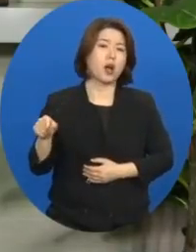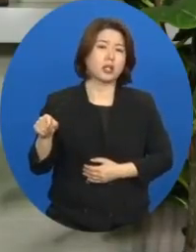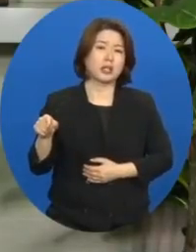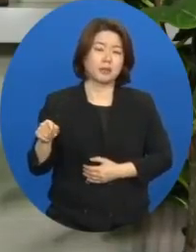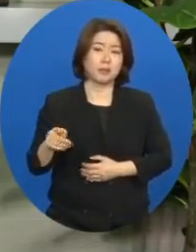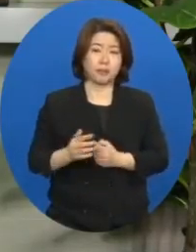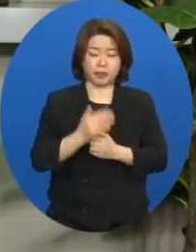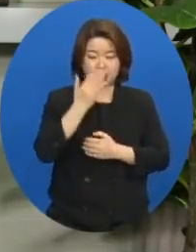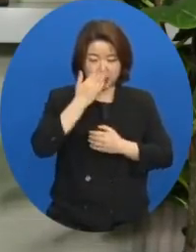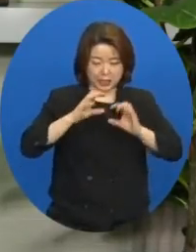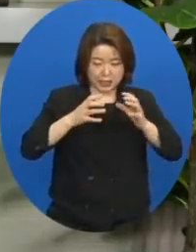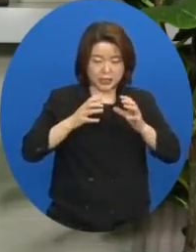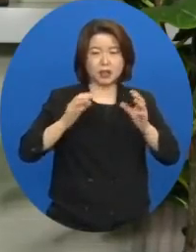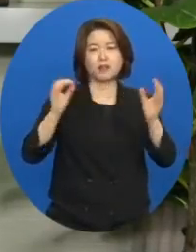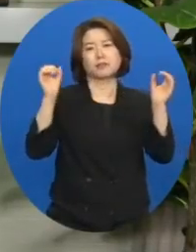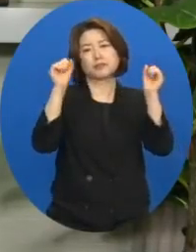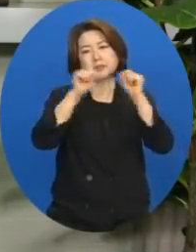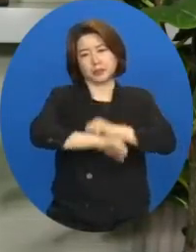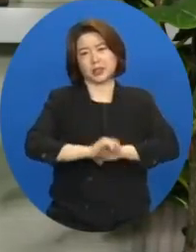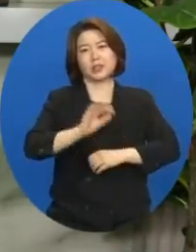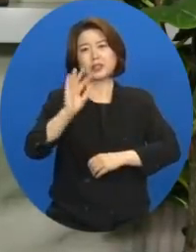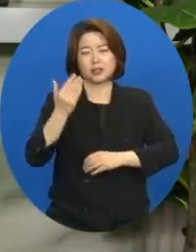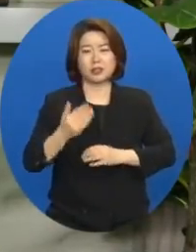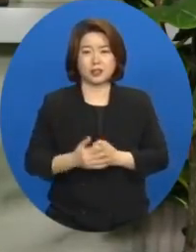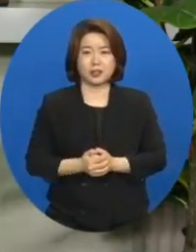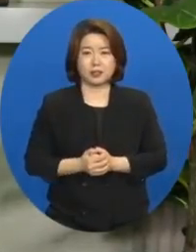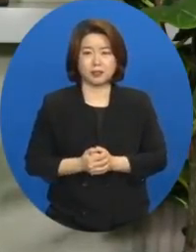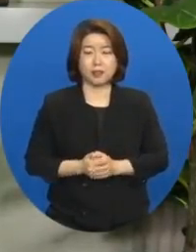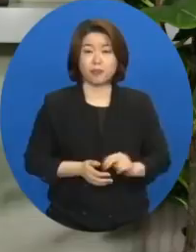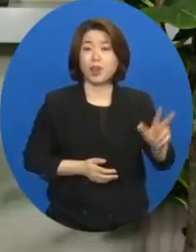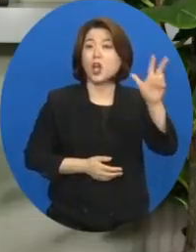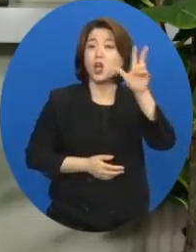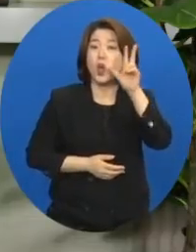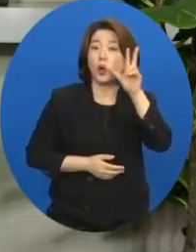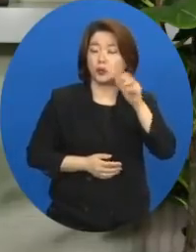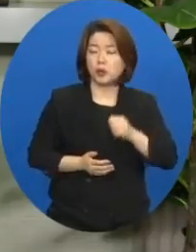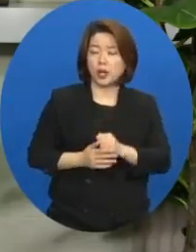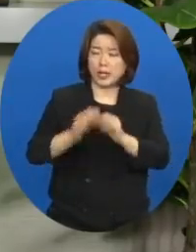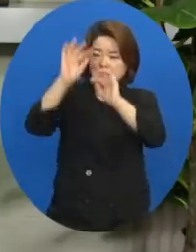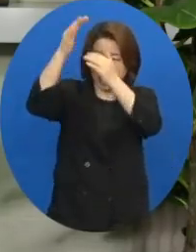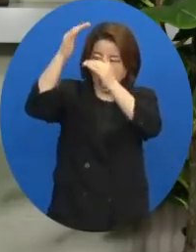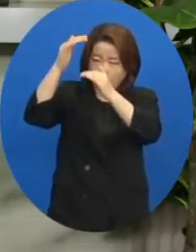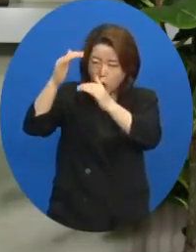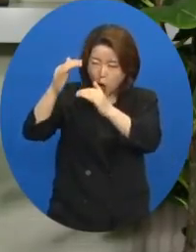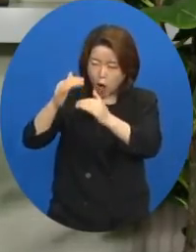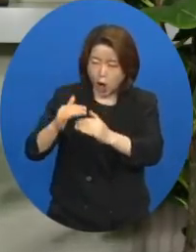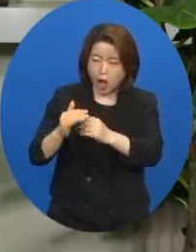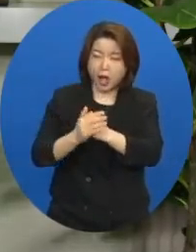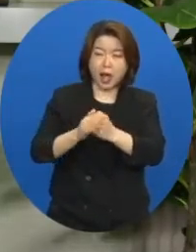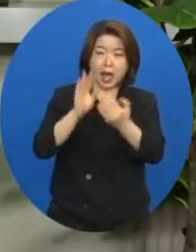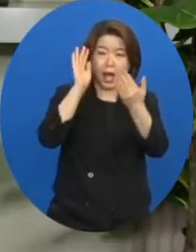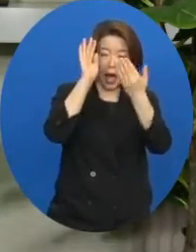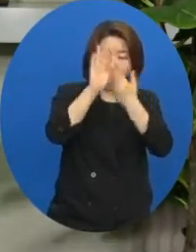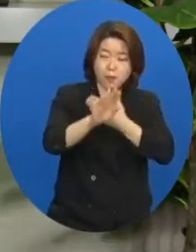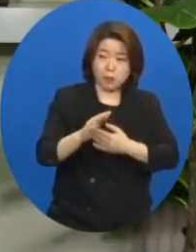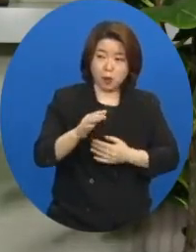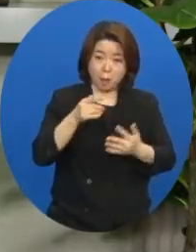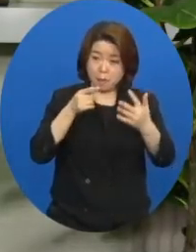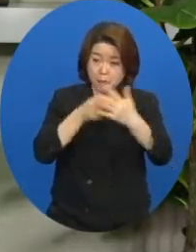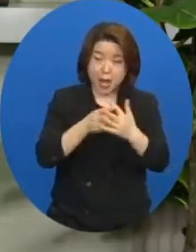멸망하게 되는 거죠. 여호수와가 이런 일들이 앞으로 일어날 것을 알았다면